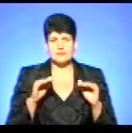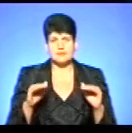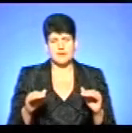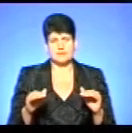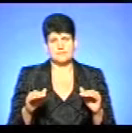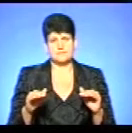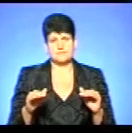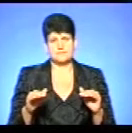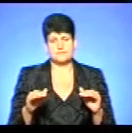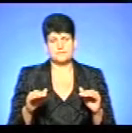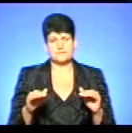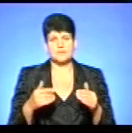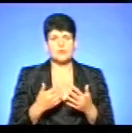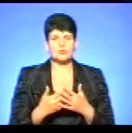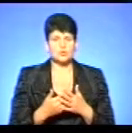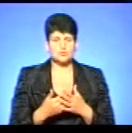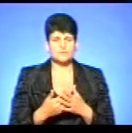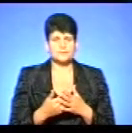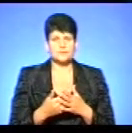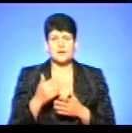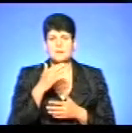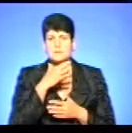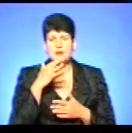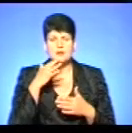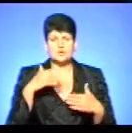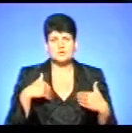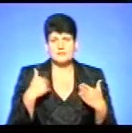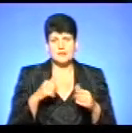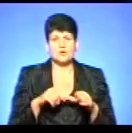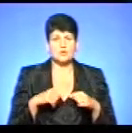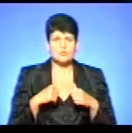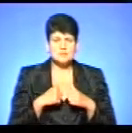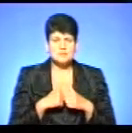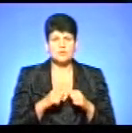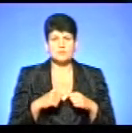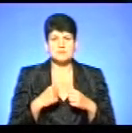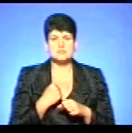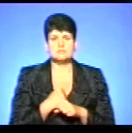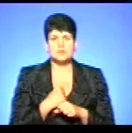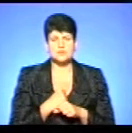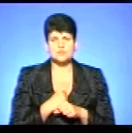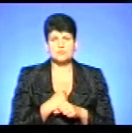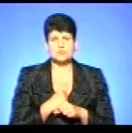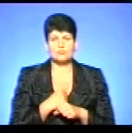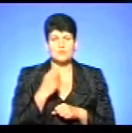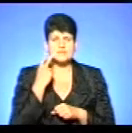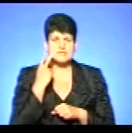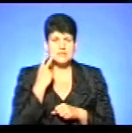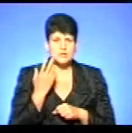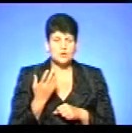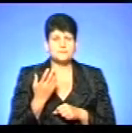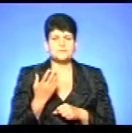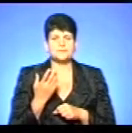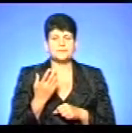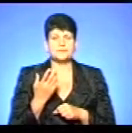сім'ї. Тобто багато звернень на комісії. Комісії працюють постійно і,